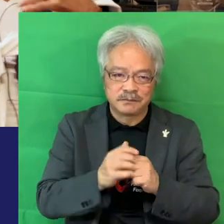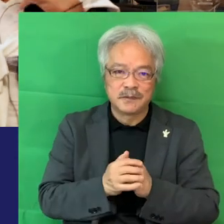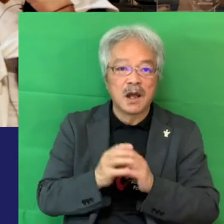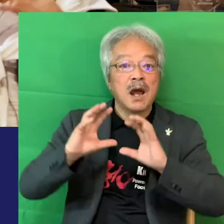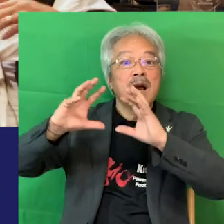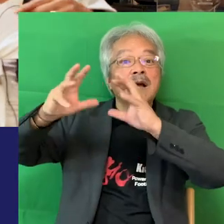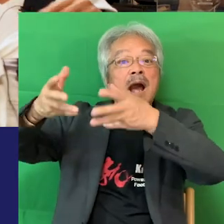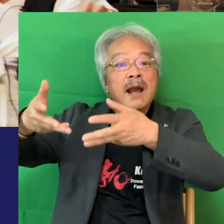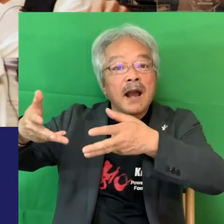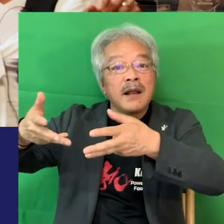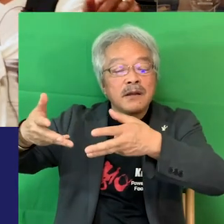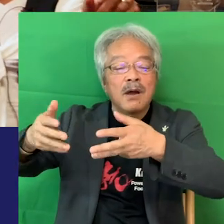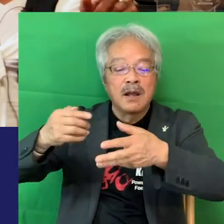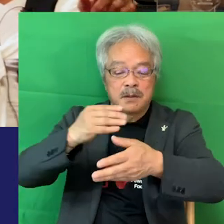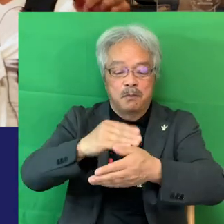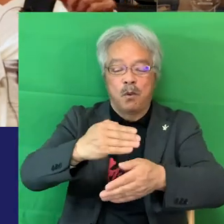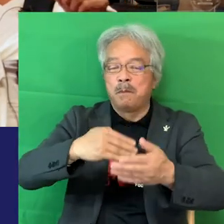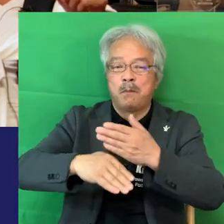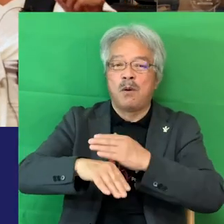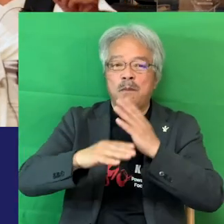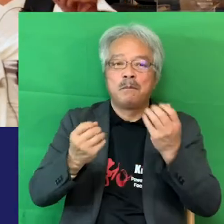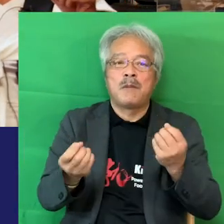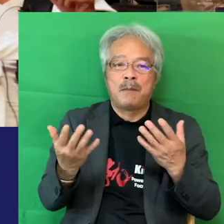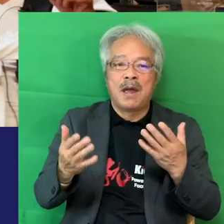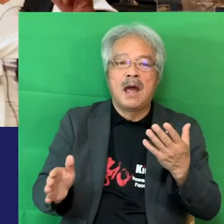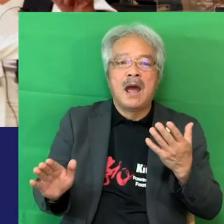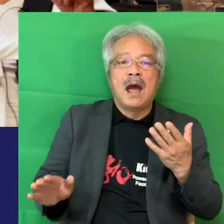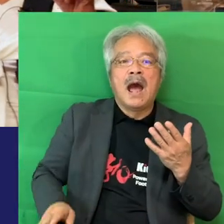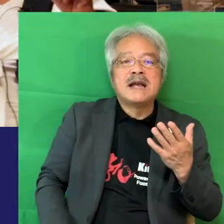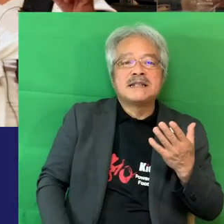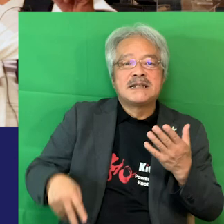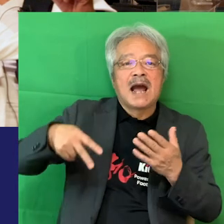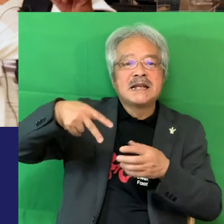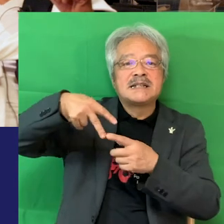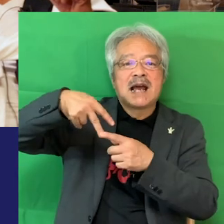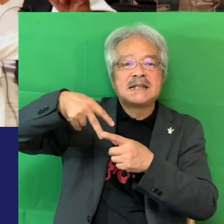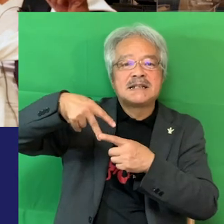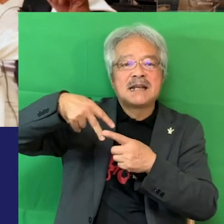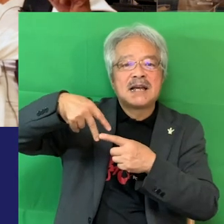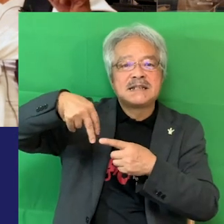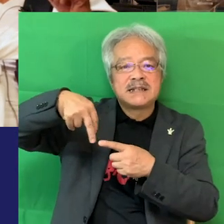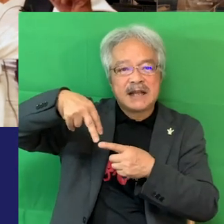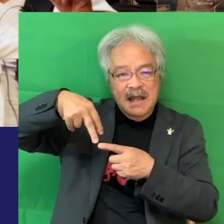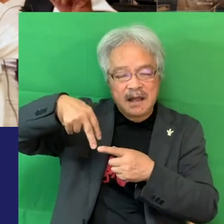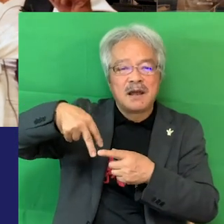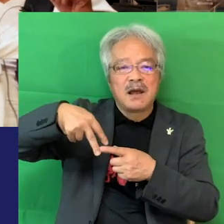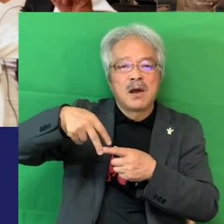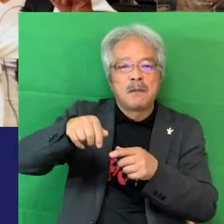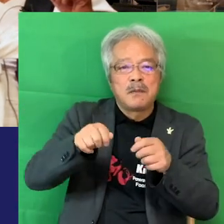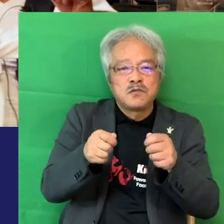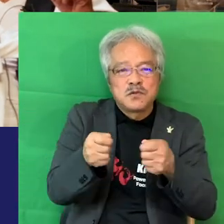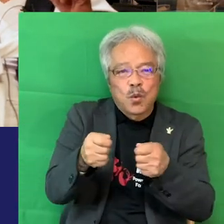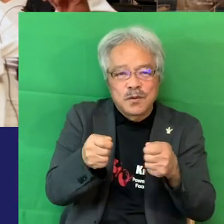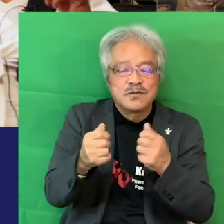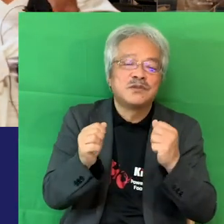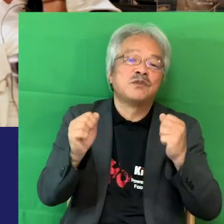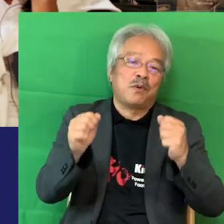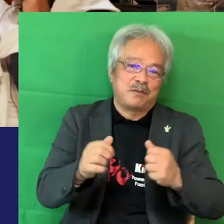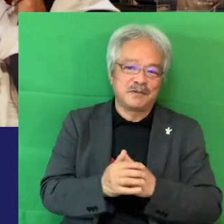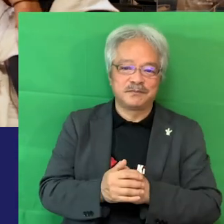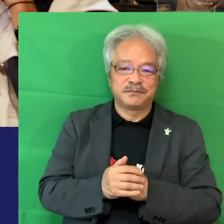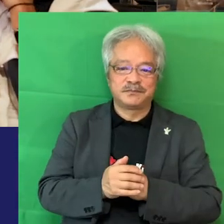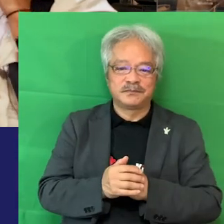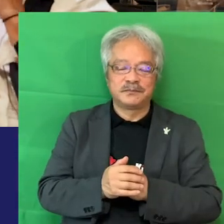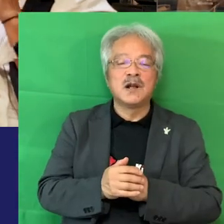でもう全部動かないから足でコントローラーでやる人足先でこうやって足先でへぇーその